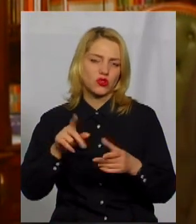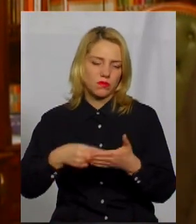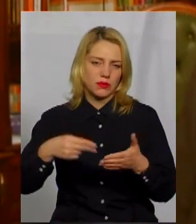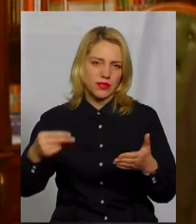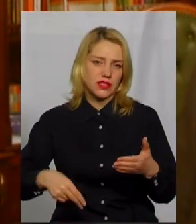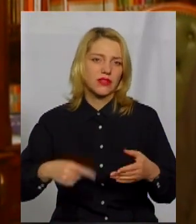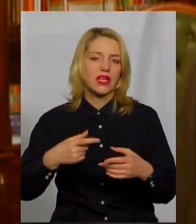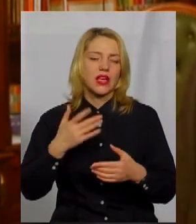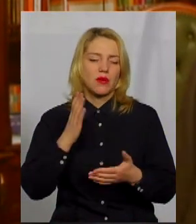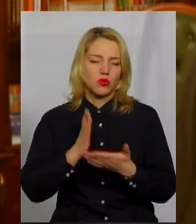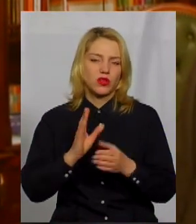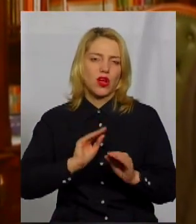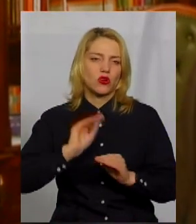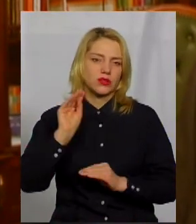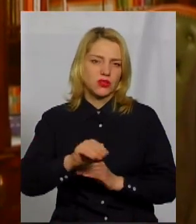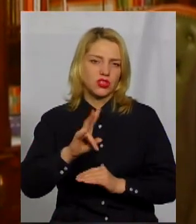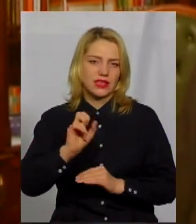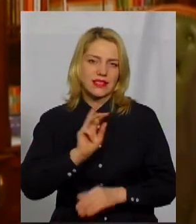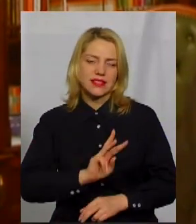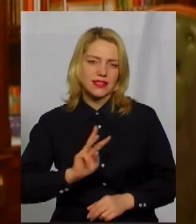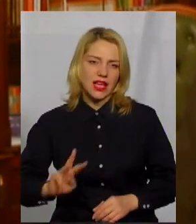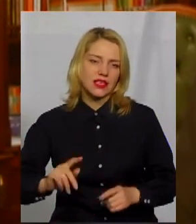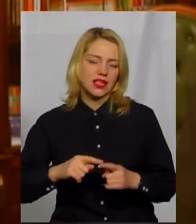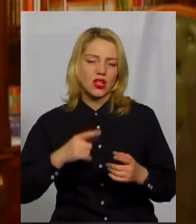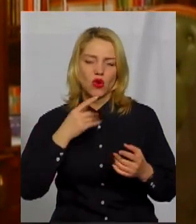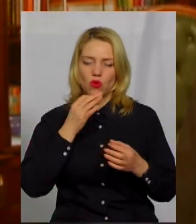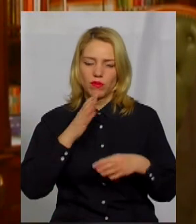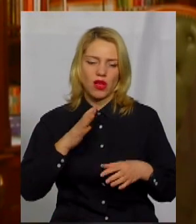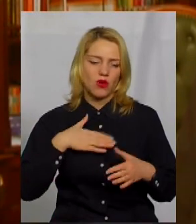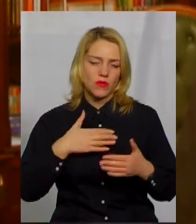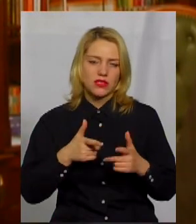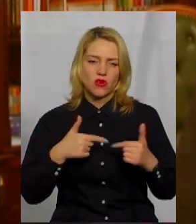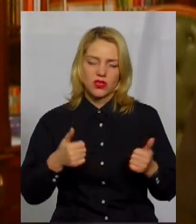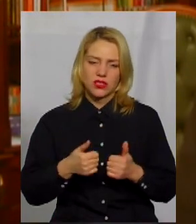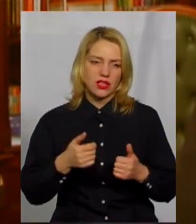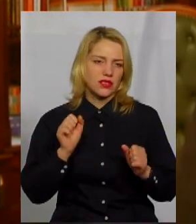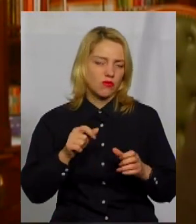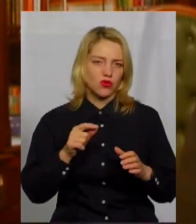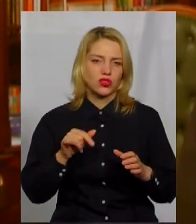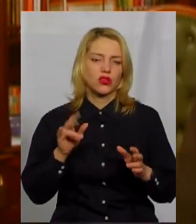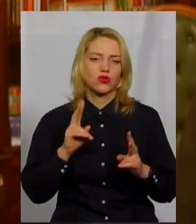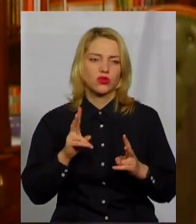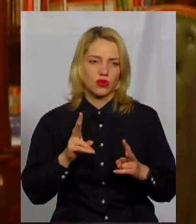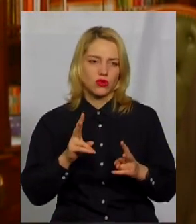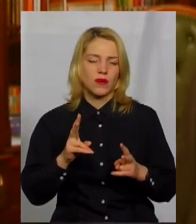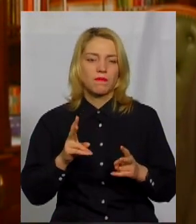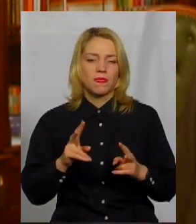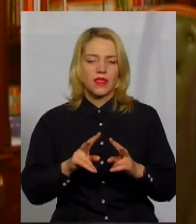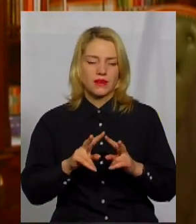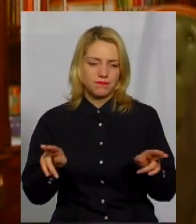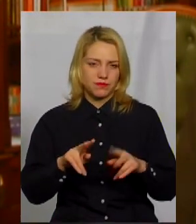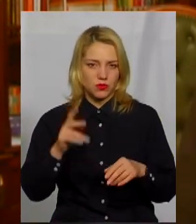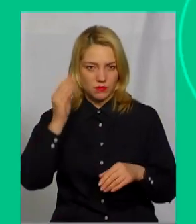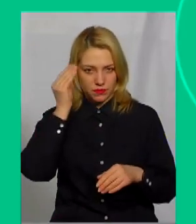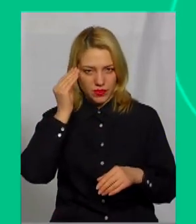нашому сайті і фізично знаходитесь громадська організація «Подільська правова ліга» і будь-хто, хто поділяє наші цілі і завдання, може до